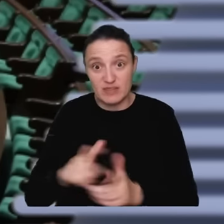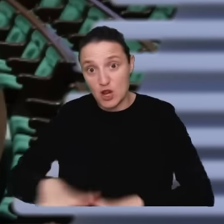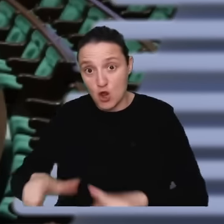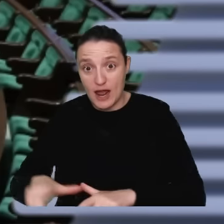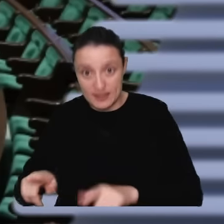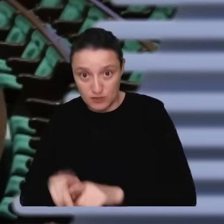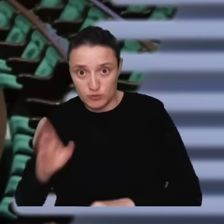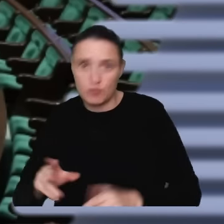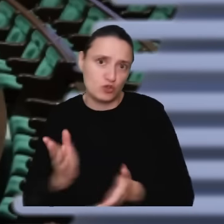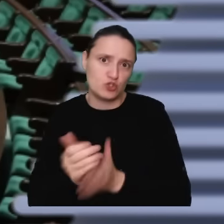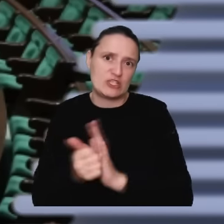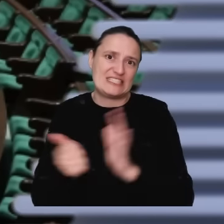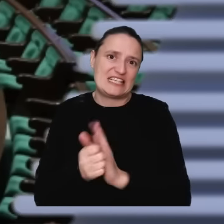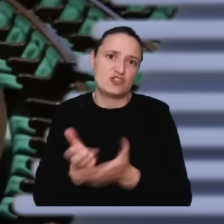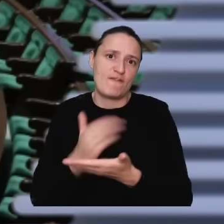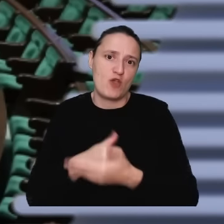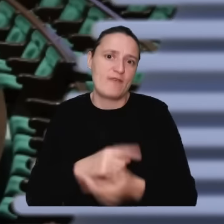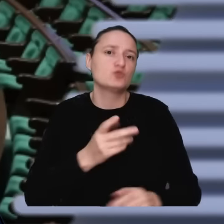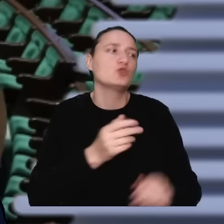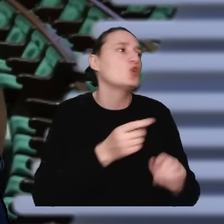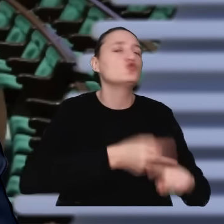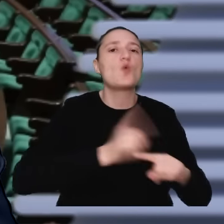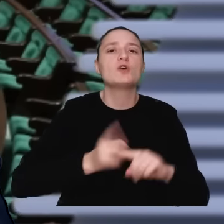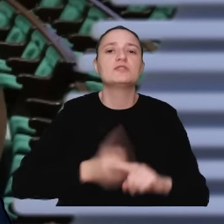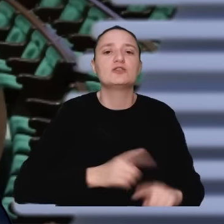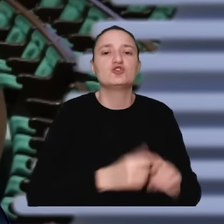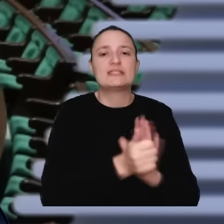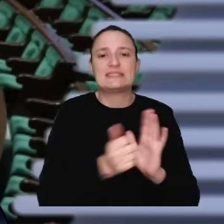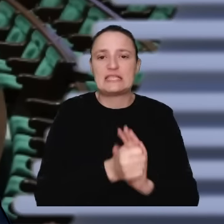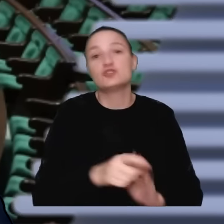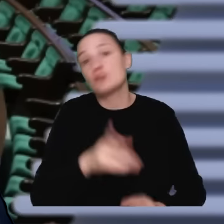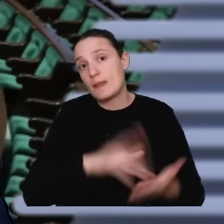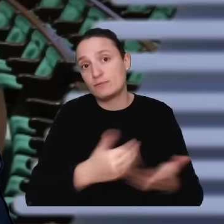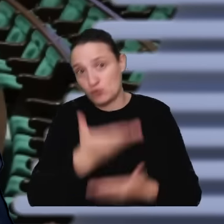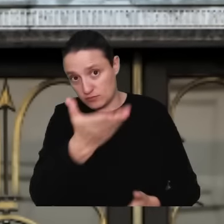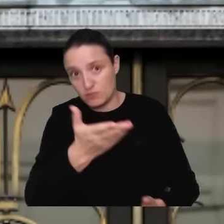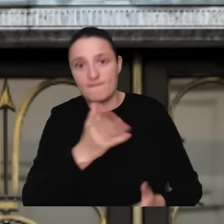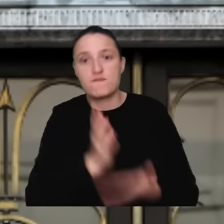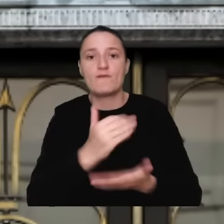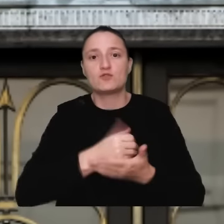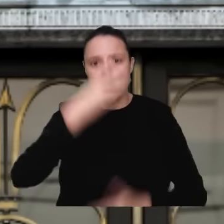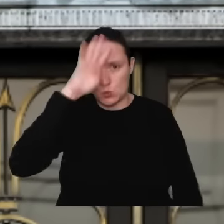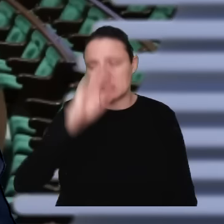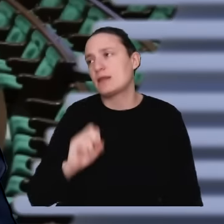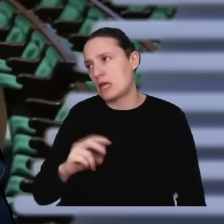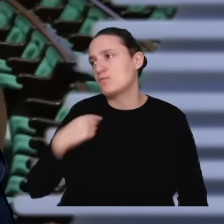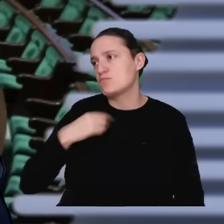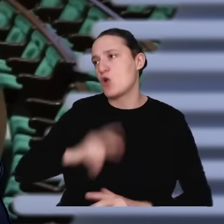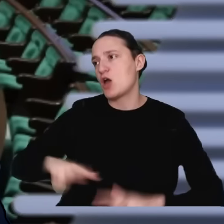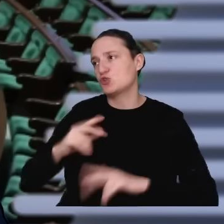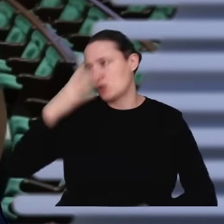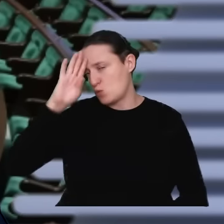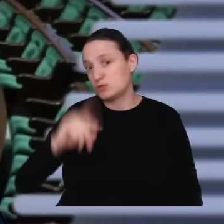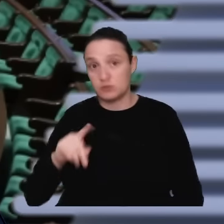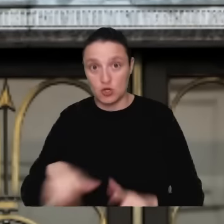województw, jest 16 członków, każdy odpowiedzialny za swój region, pan za województwo łódzkie. Moje rodzinne województwo łódzkie. Pan będzie też tropił te afery